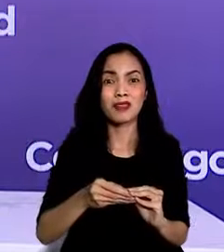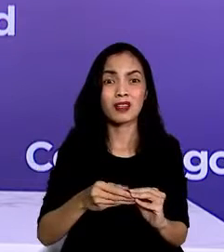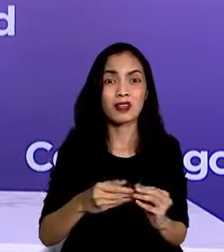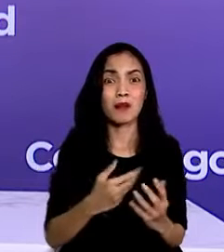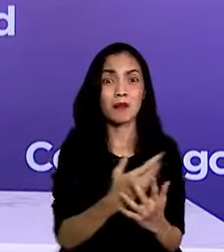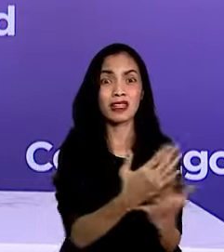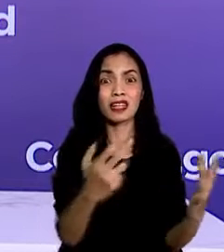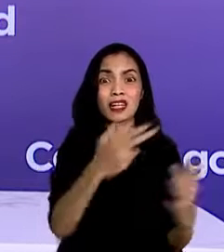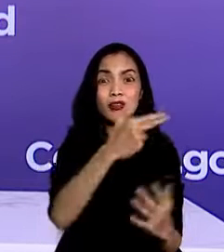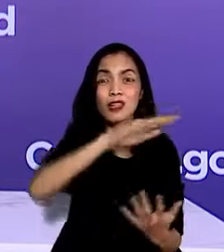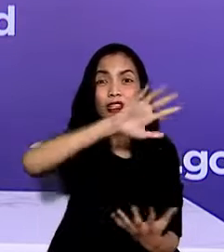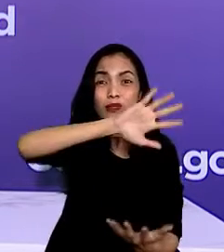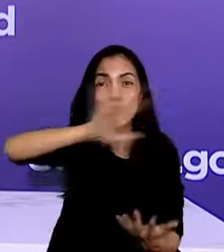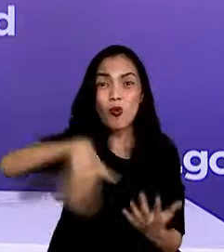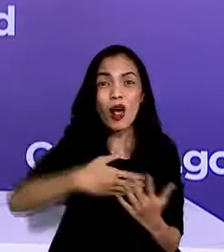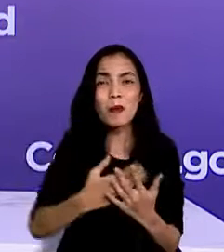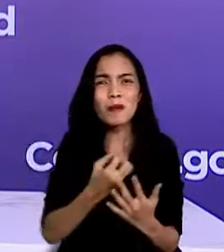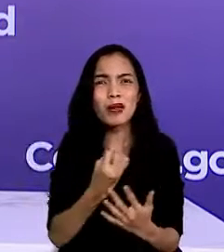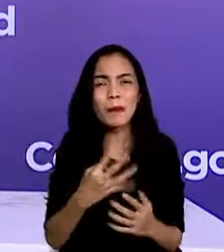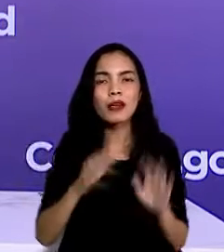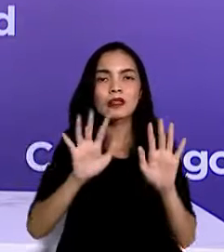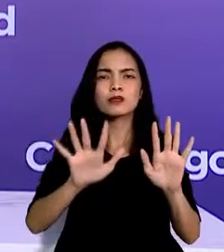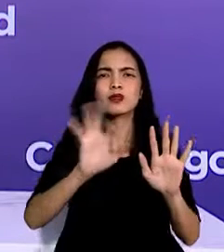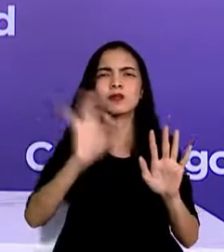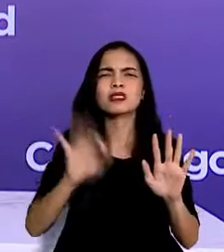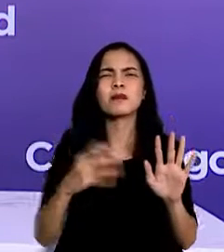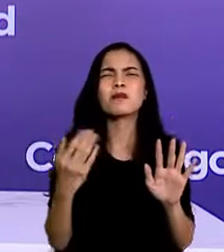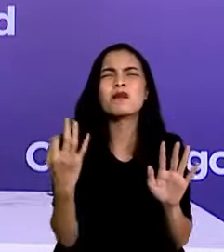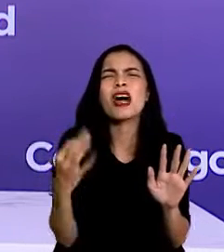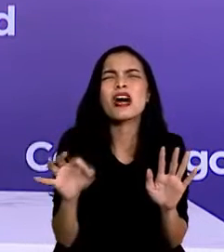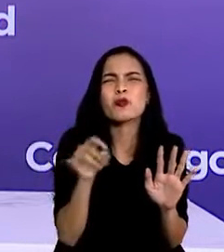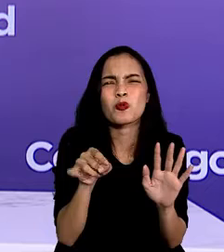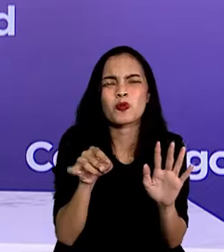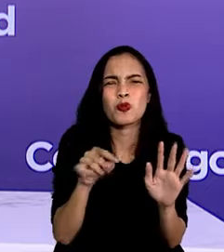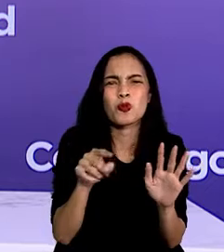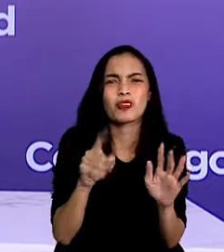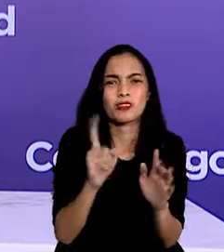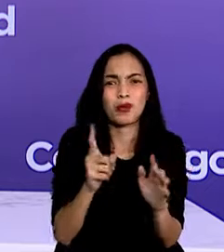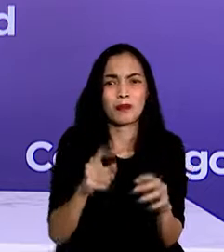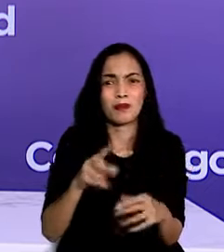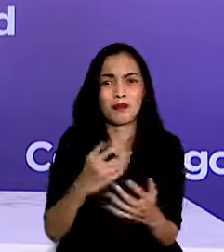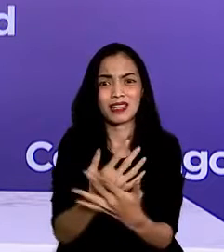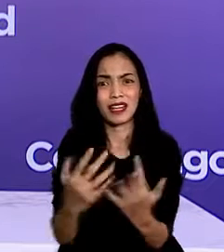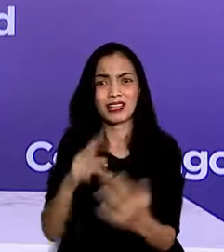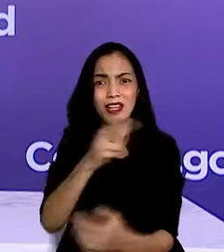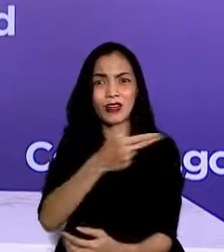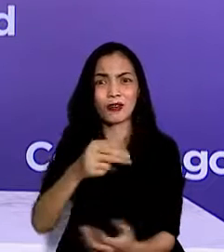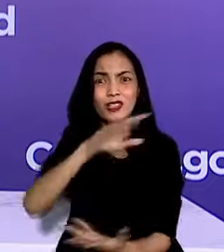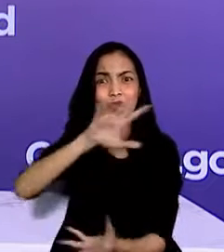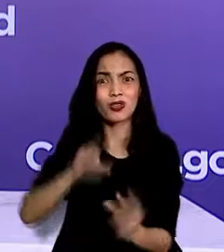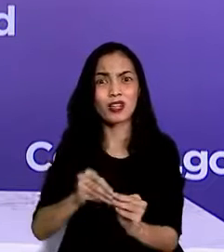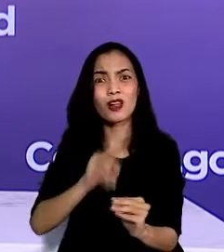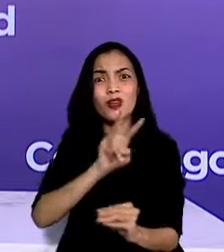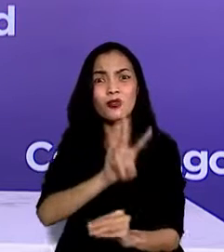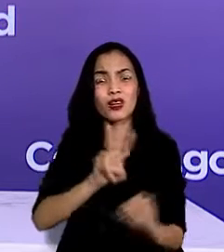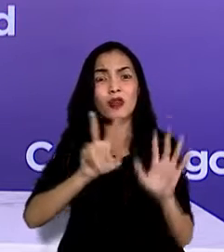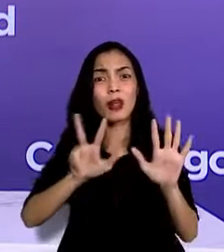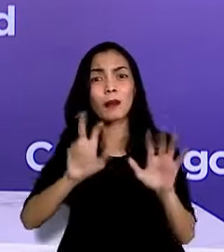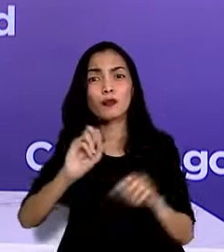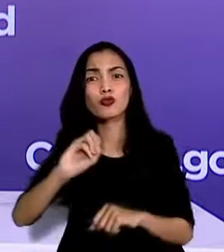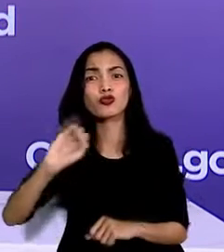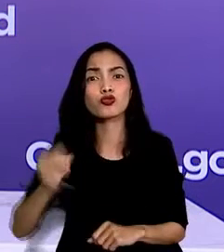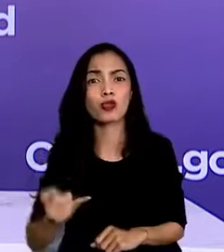10% dari total sasaran vaksinasi di Indonesia yang mencapai 208 juta masyarakat dan karenanya